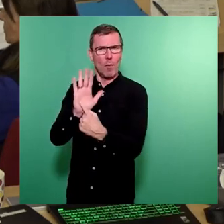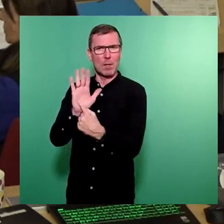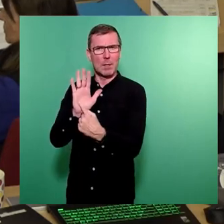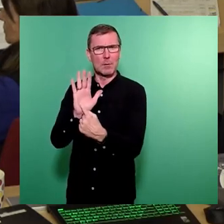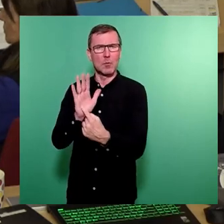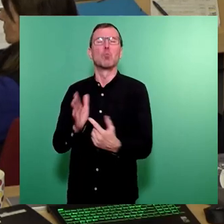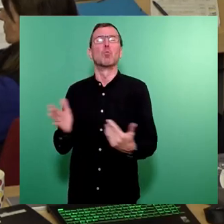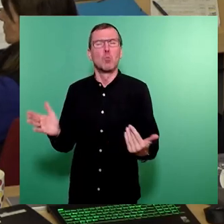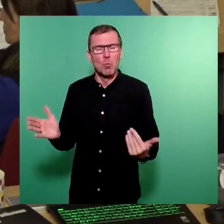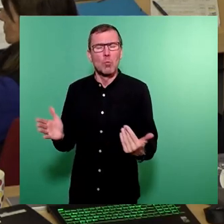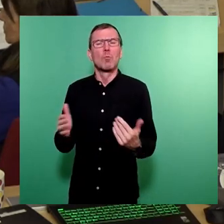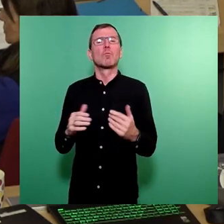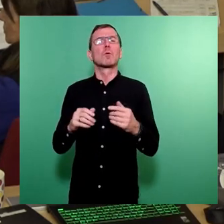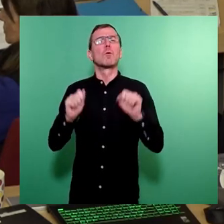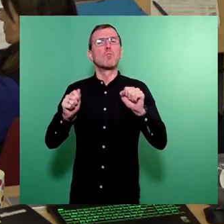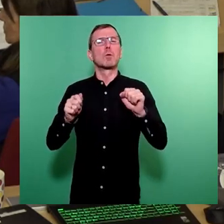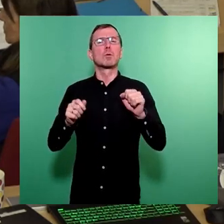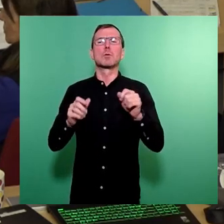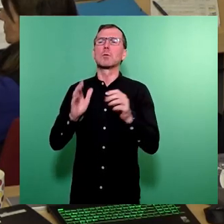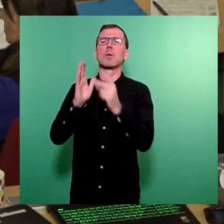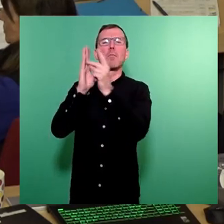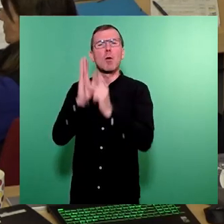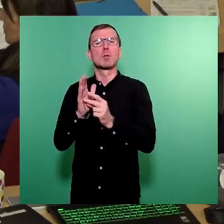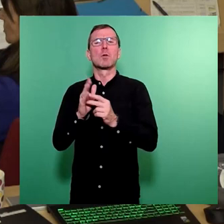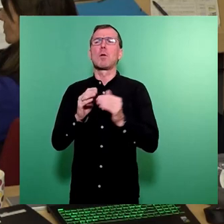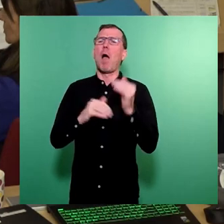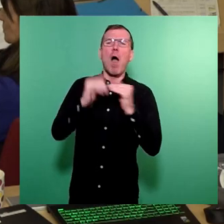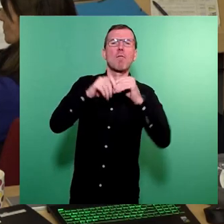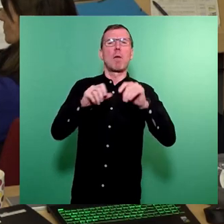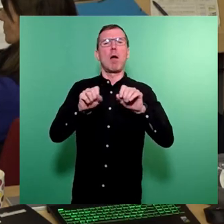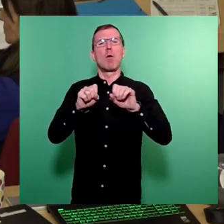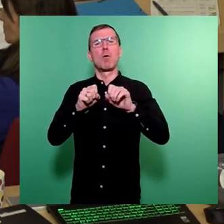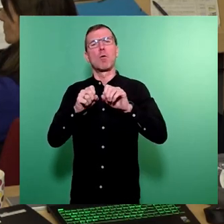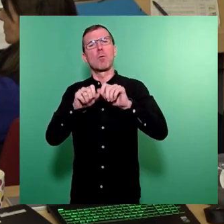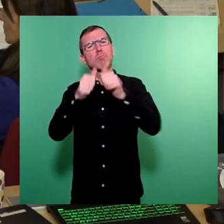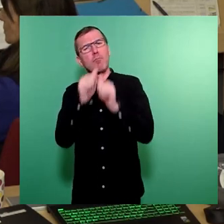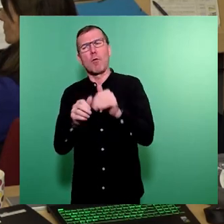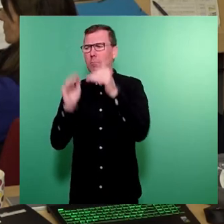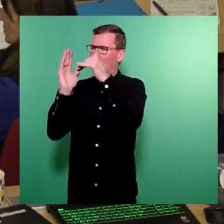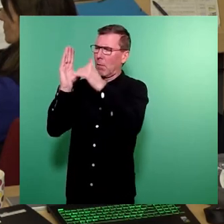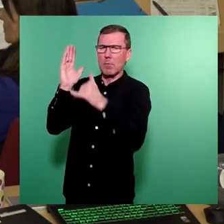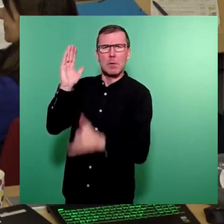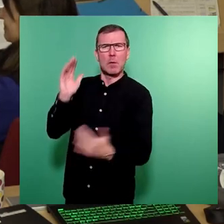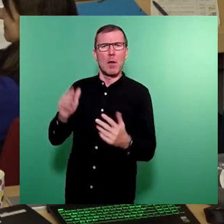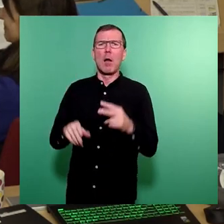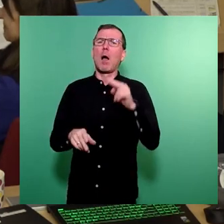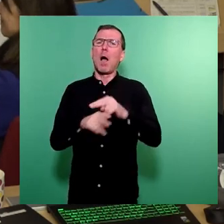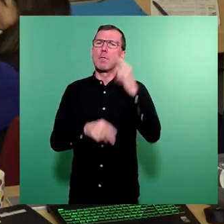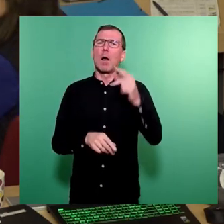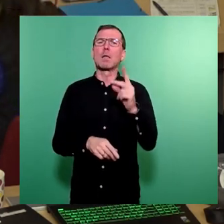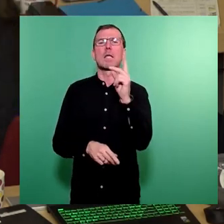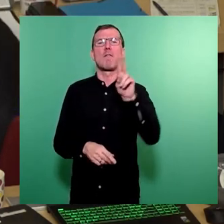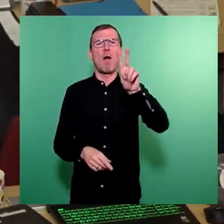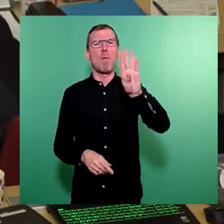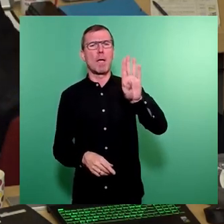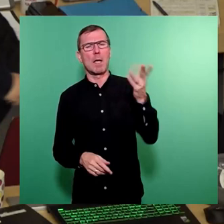Ausbauszenarien mit Priorisierung und so weiter sehr schön darstellt. Der Aufsichtsrat der DVB hat sich auch zu